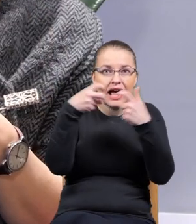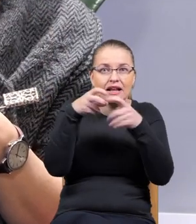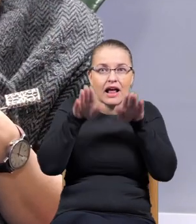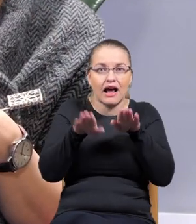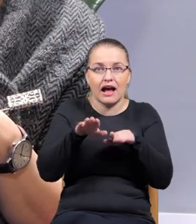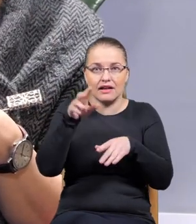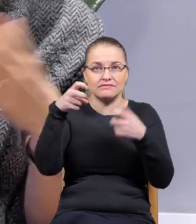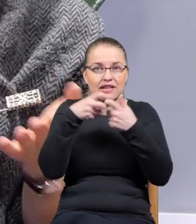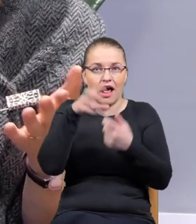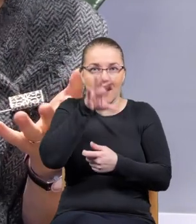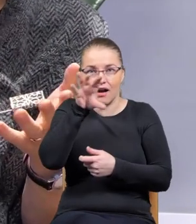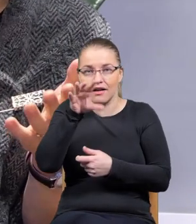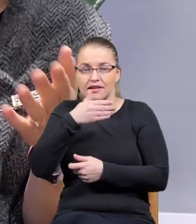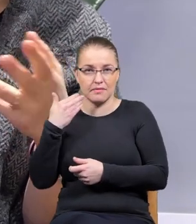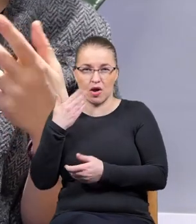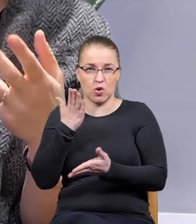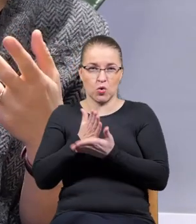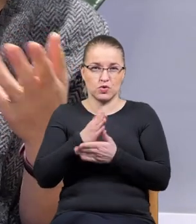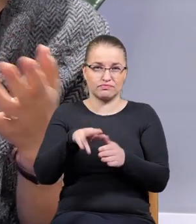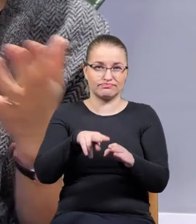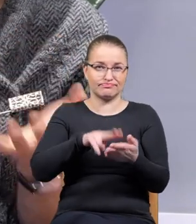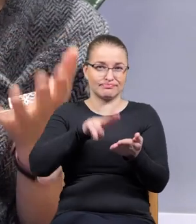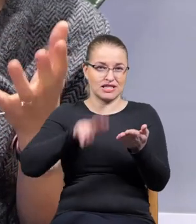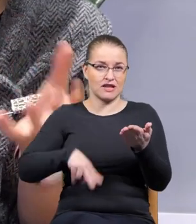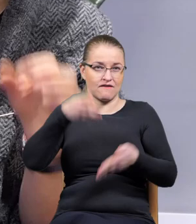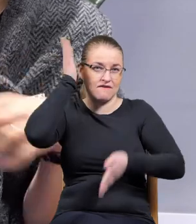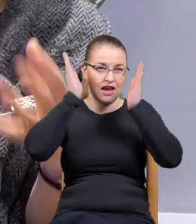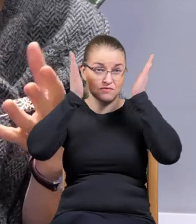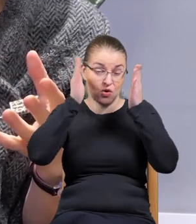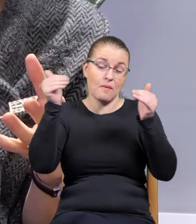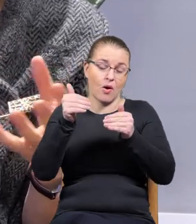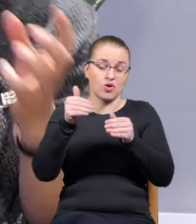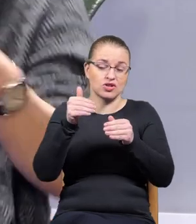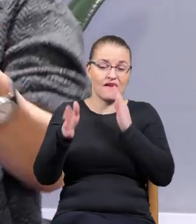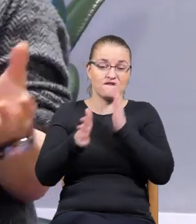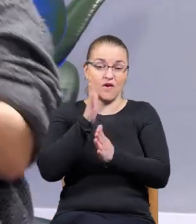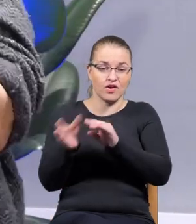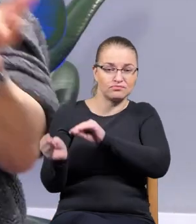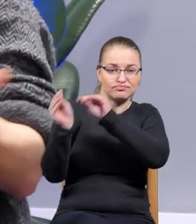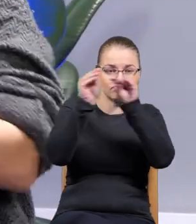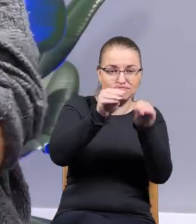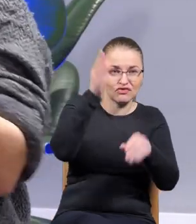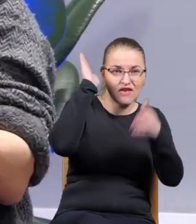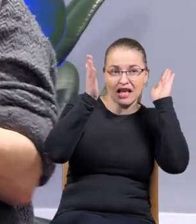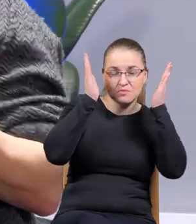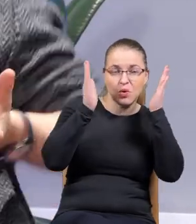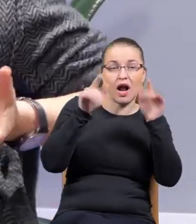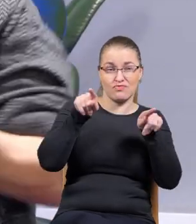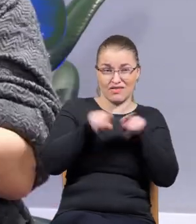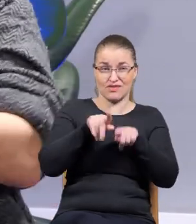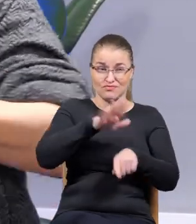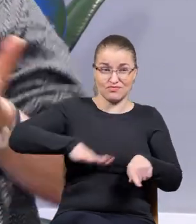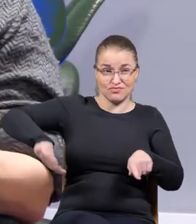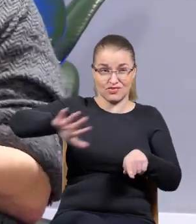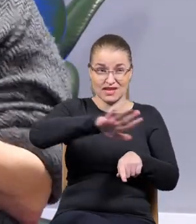też nie jestem już na Facebooku i być może, że to się tam przeniosło, ale to też jest przestrzeń do tego, żeby